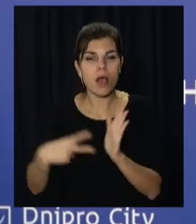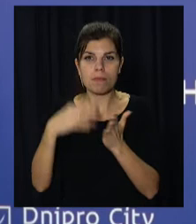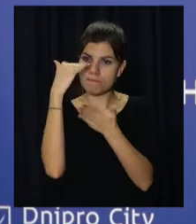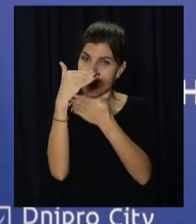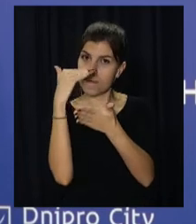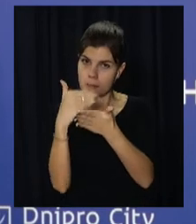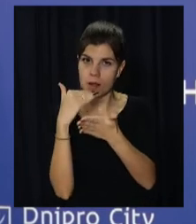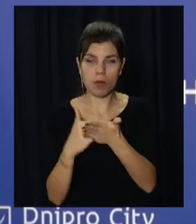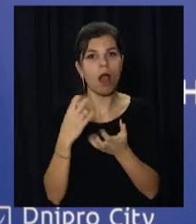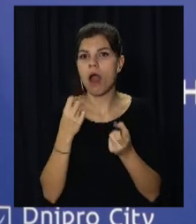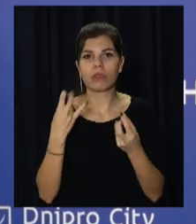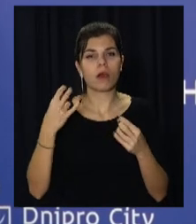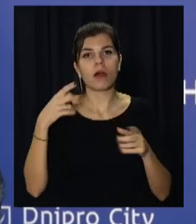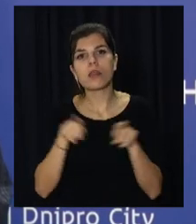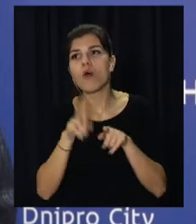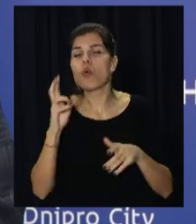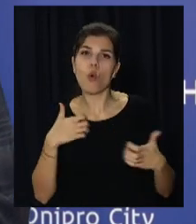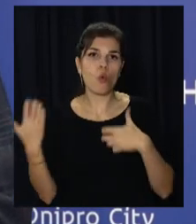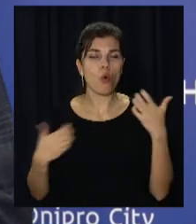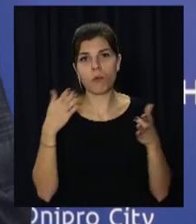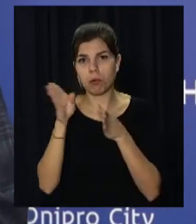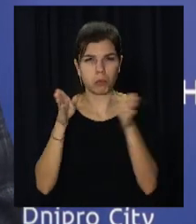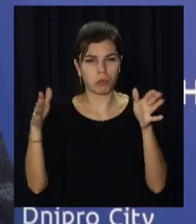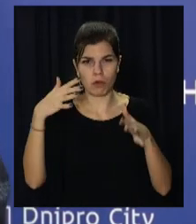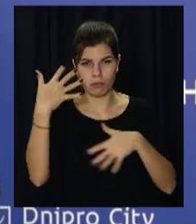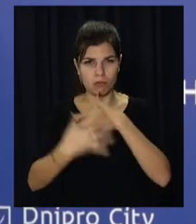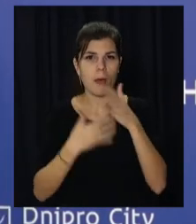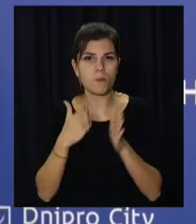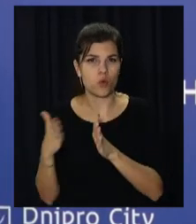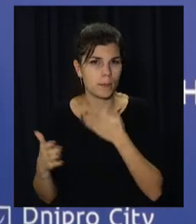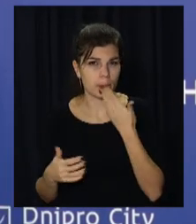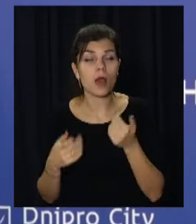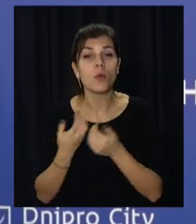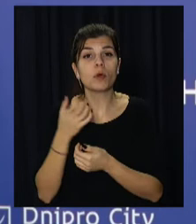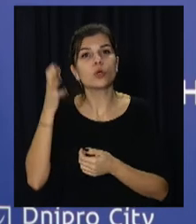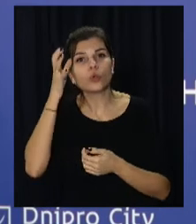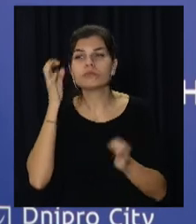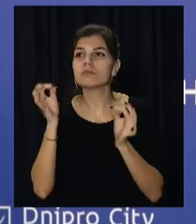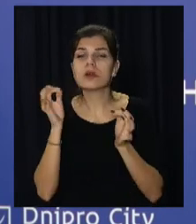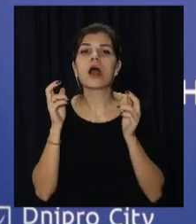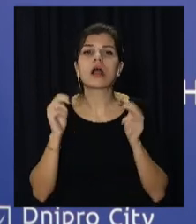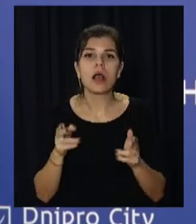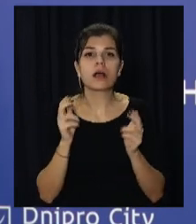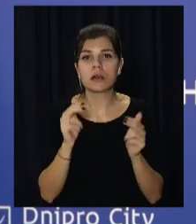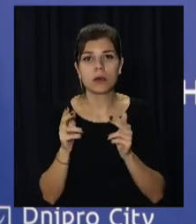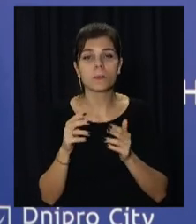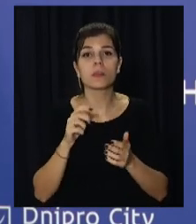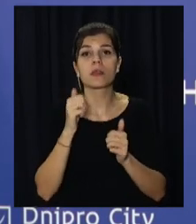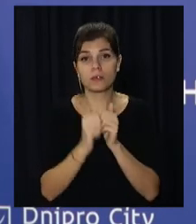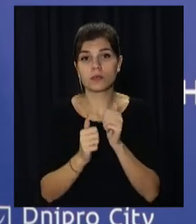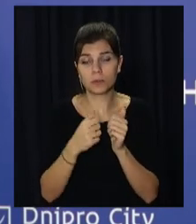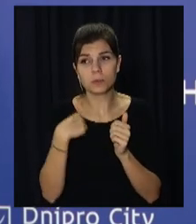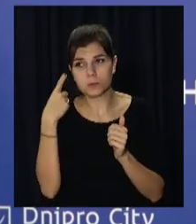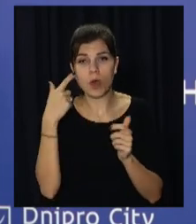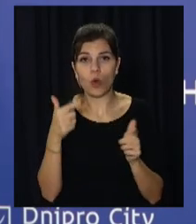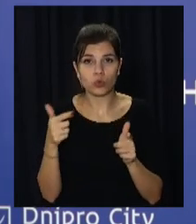сценаріїв, які ми сподіваємо разом з ученими, яким образом може розвиватися міст. І кожному з цих сценаріїв ми